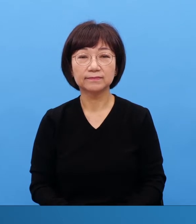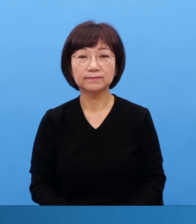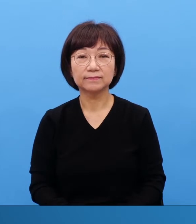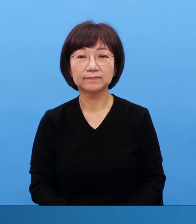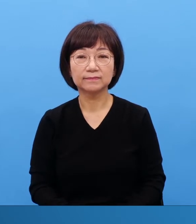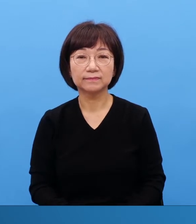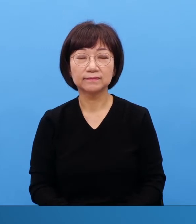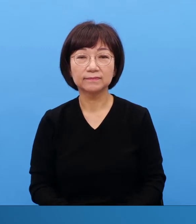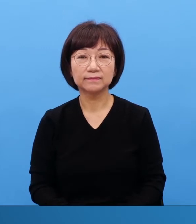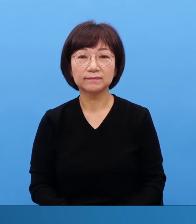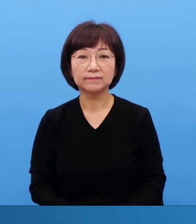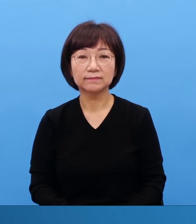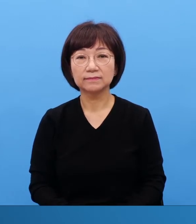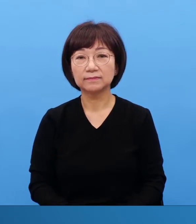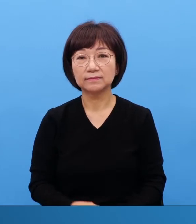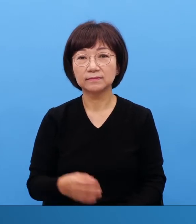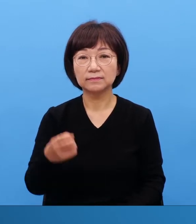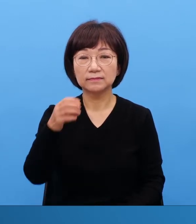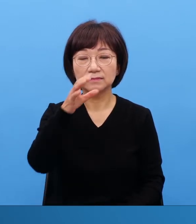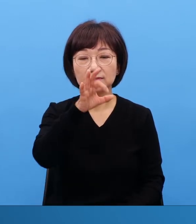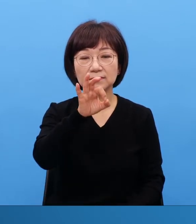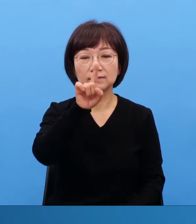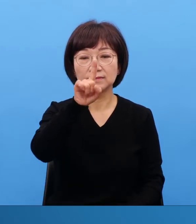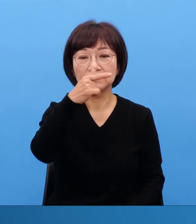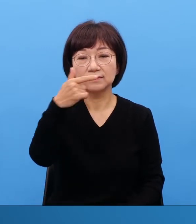그리고 안디옥 교회가 시작된 겁니다